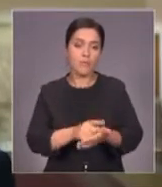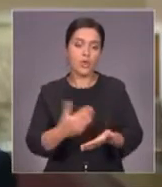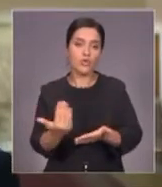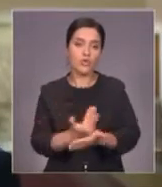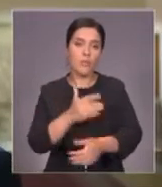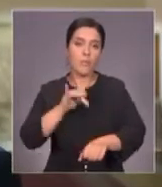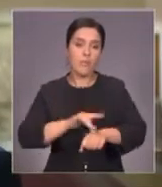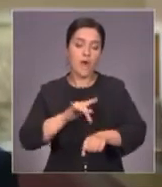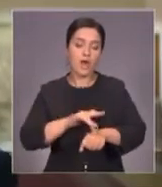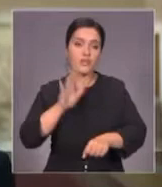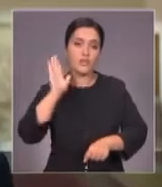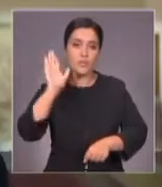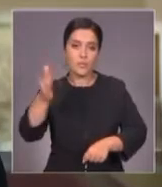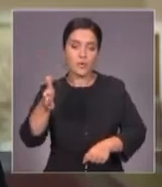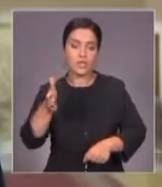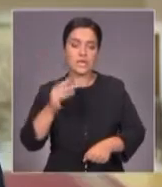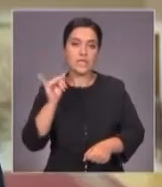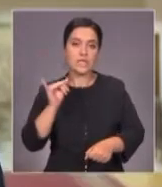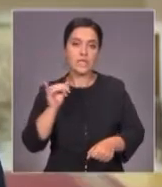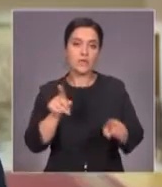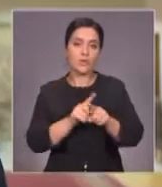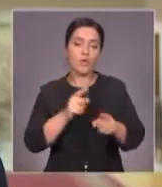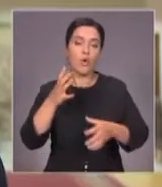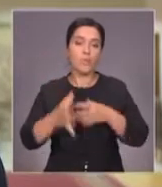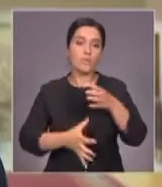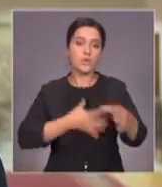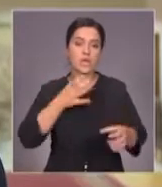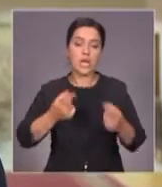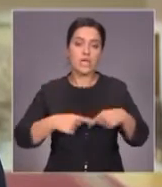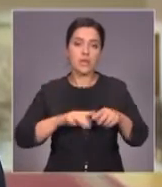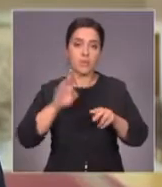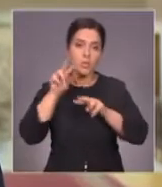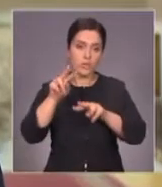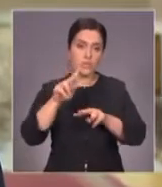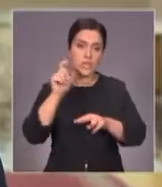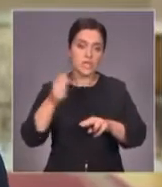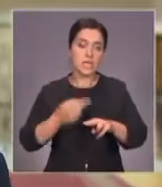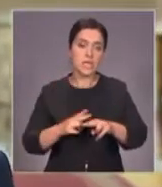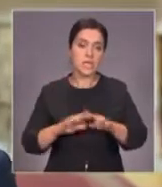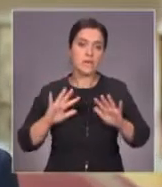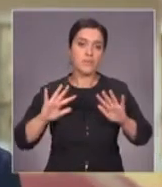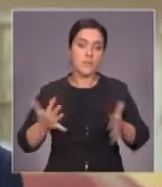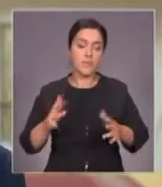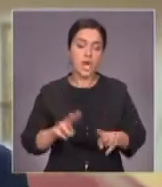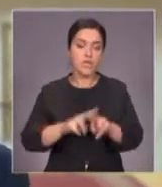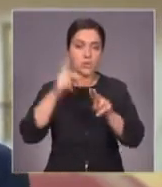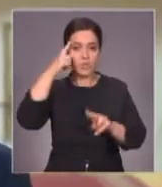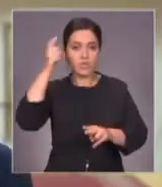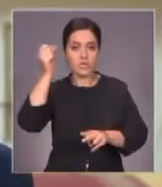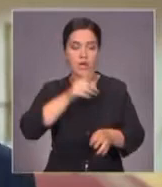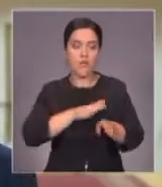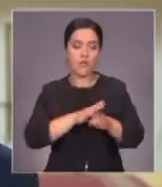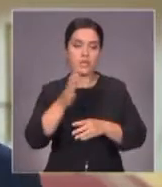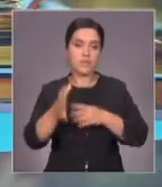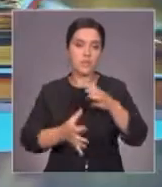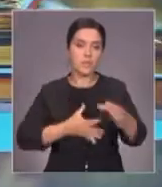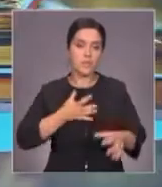болельщиками, а во-вторых, все международные организации спорта будут наблюдать за этим событием. То есть об Астане узнает весь мир.